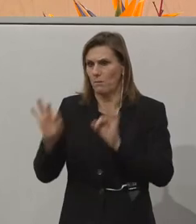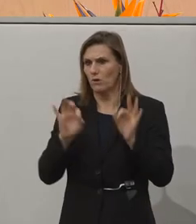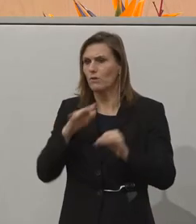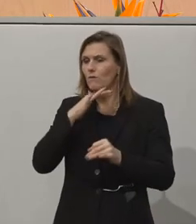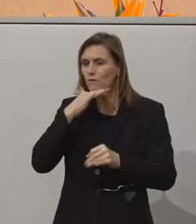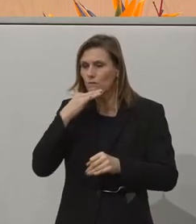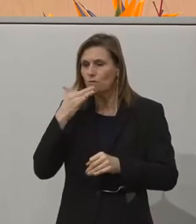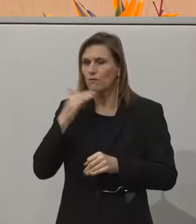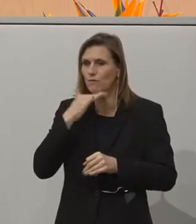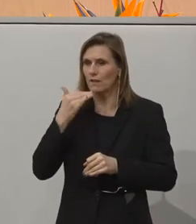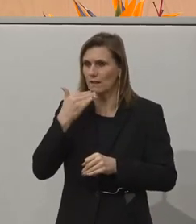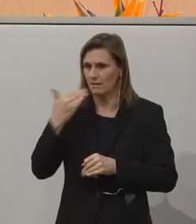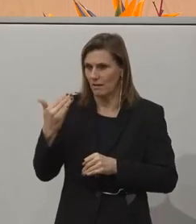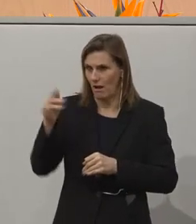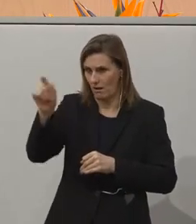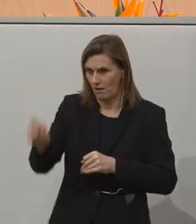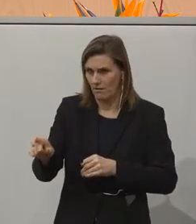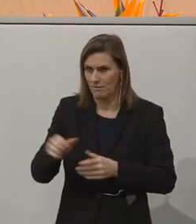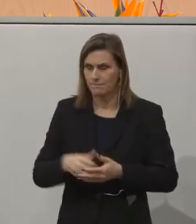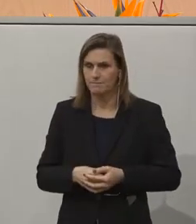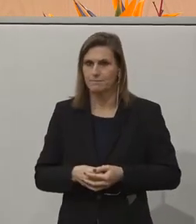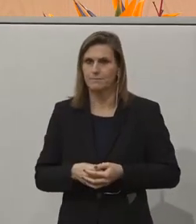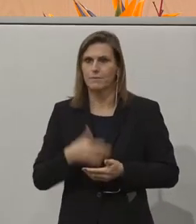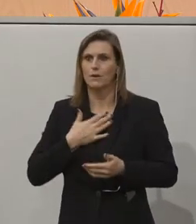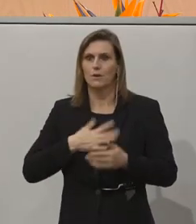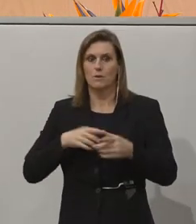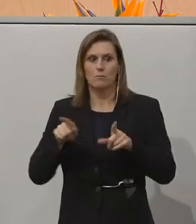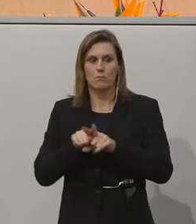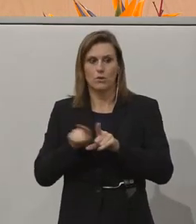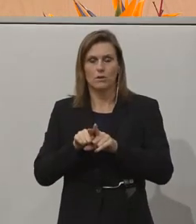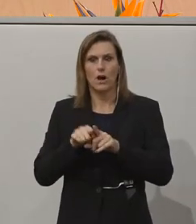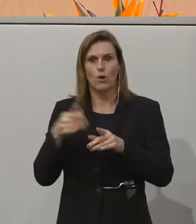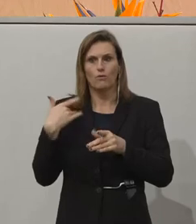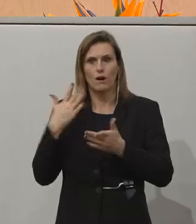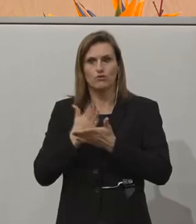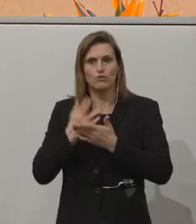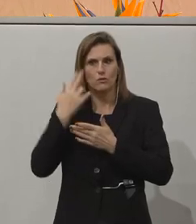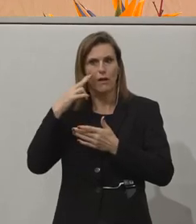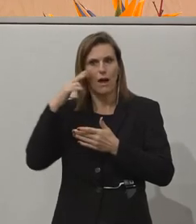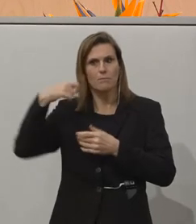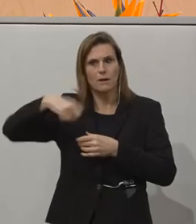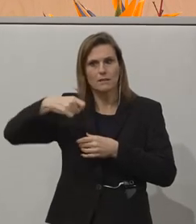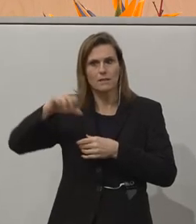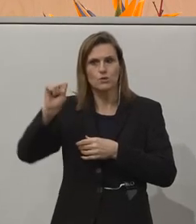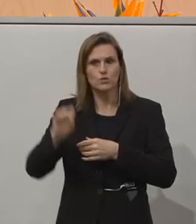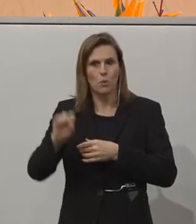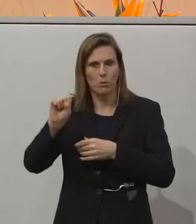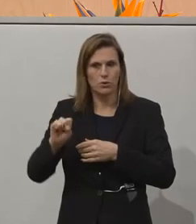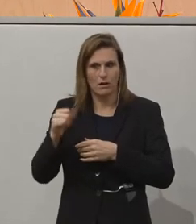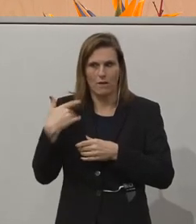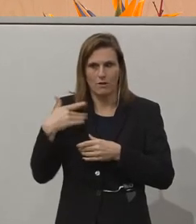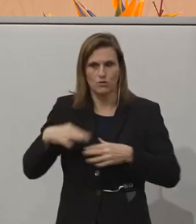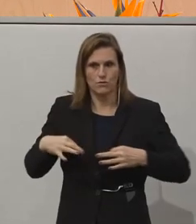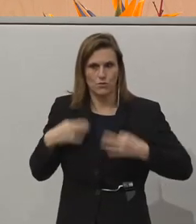Vielen Dank. Ich möchte, so wie der Herr Präsident Sobotka das schon einleitend heute in der Früh